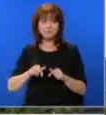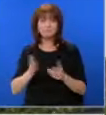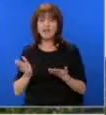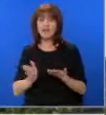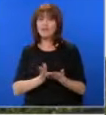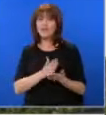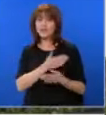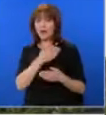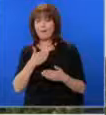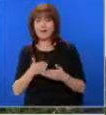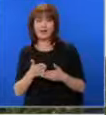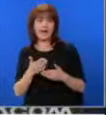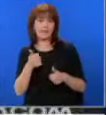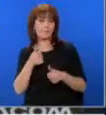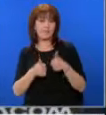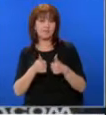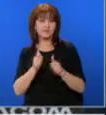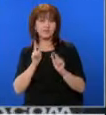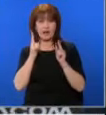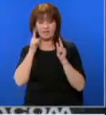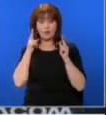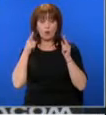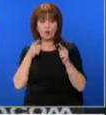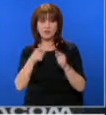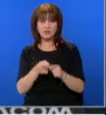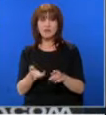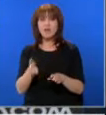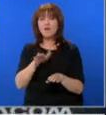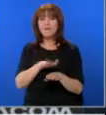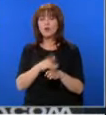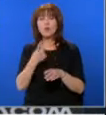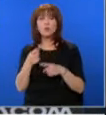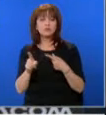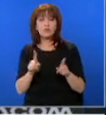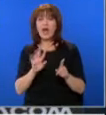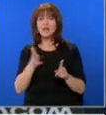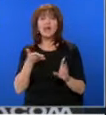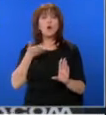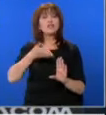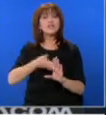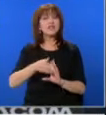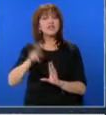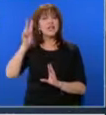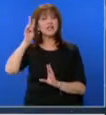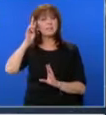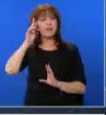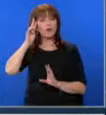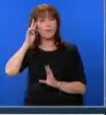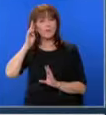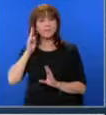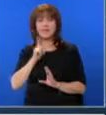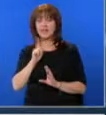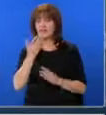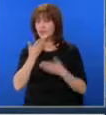Вече почти към края на правенството и тази се концентрираме вече върху други неща, а не това, кой ще влиза в изполковане, на кой сме се обадени. Не са